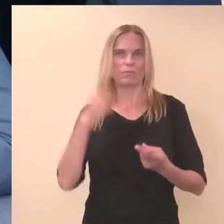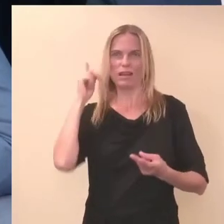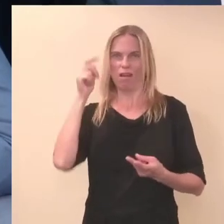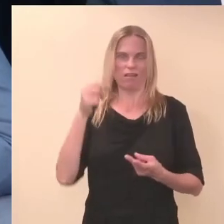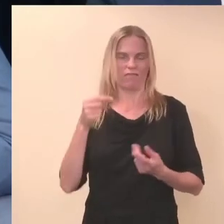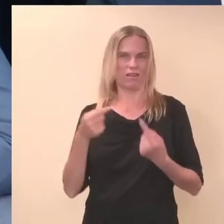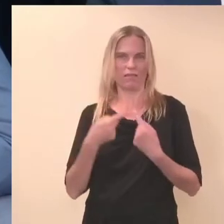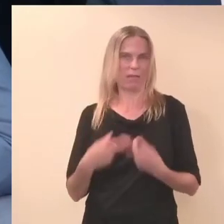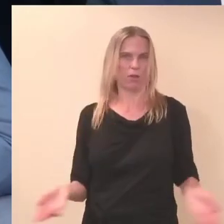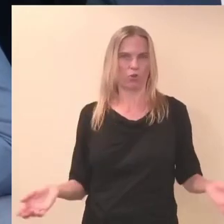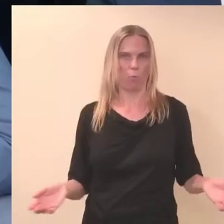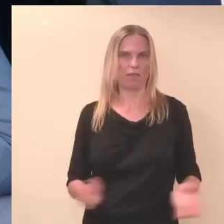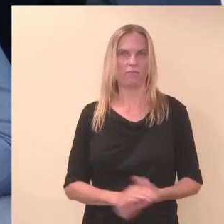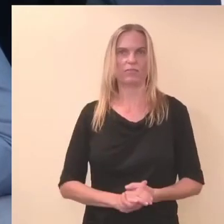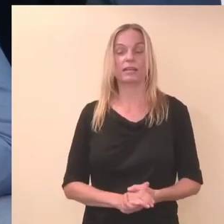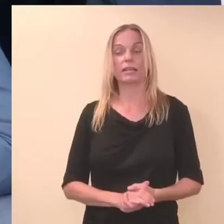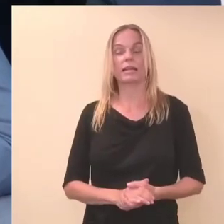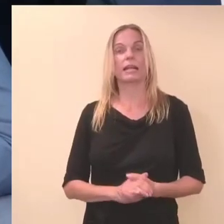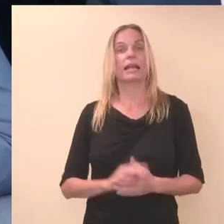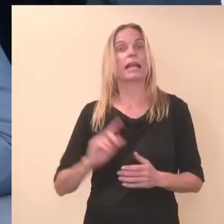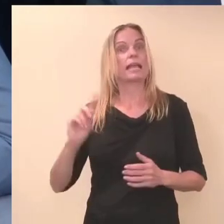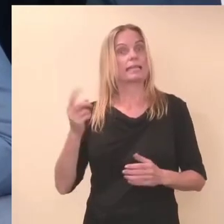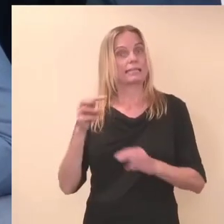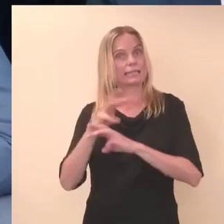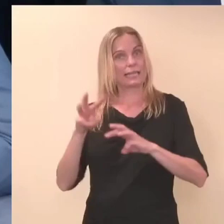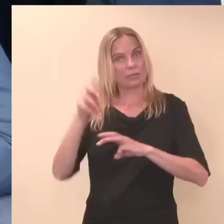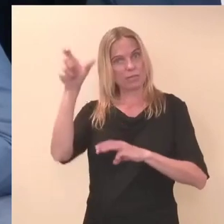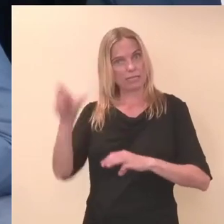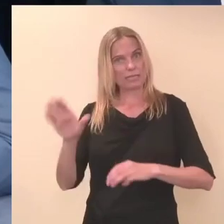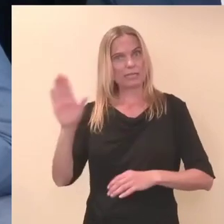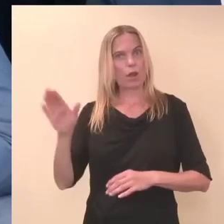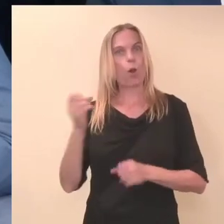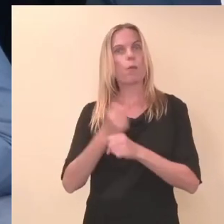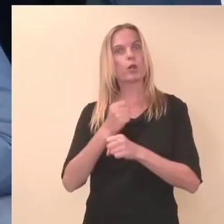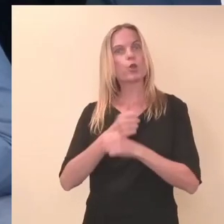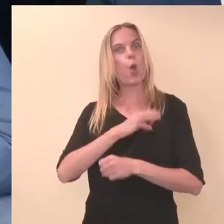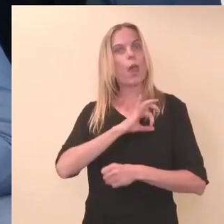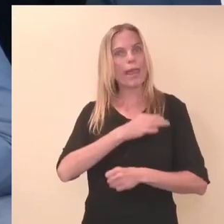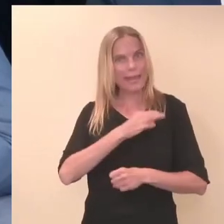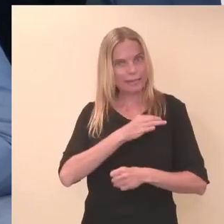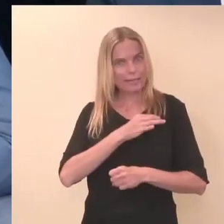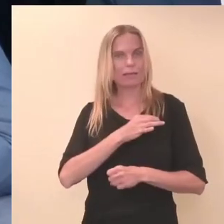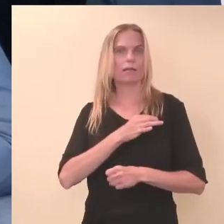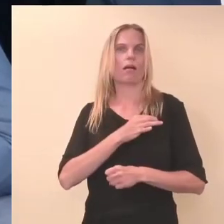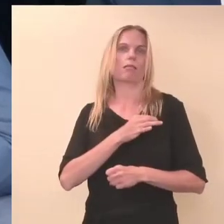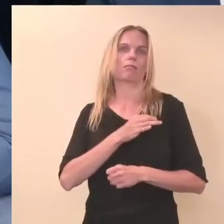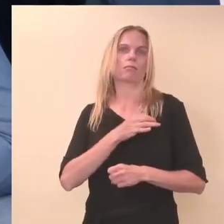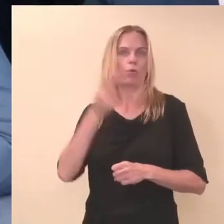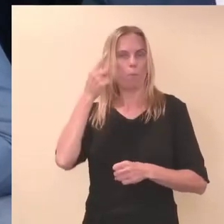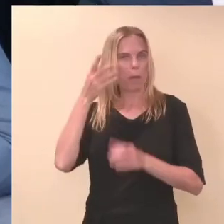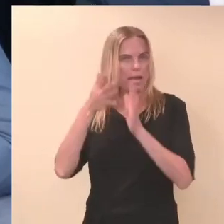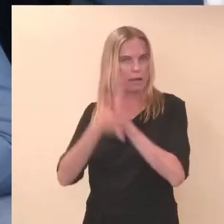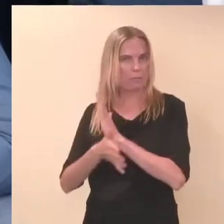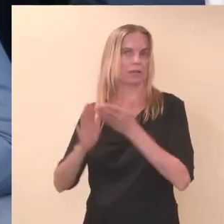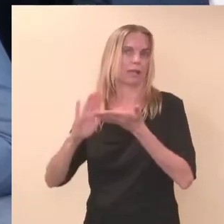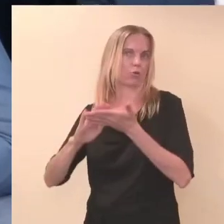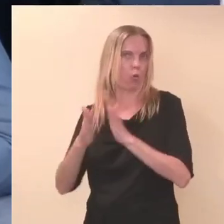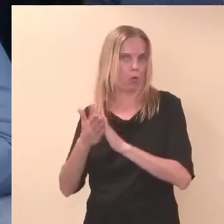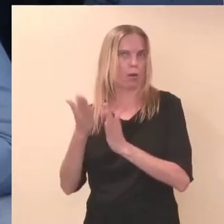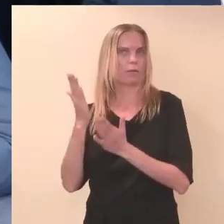ebasobivaks. esiteks ministeri tööetika, meil on teatud nagu siin põhimõtteliselt kokkulepidud, mis sellist käitumist ei luba.